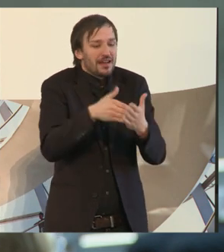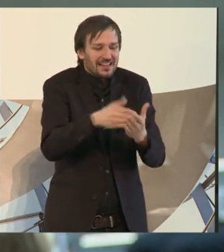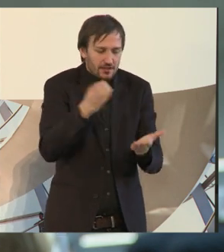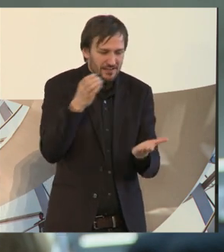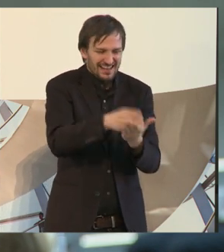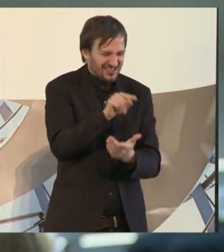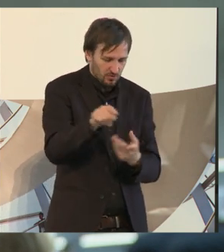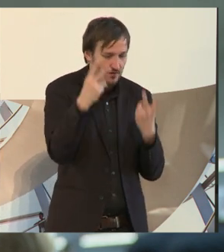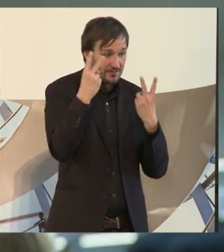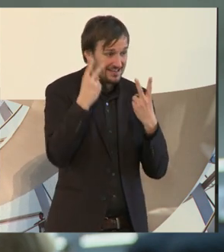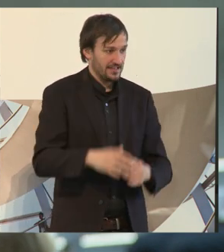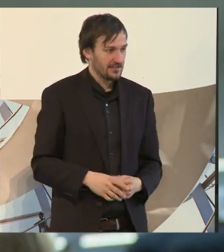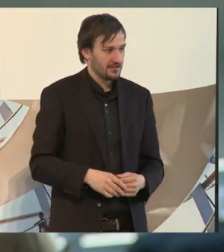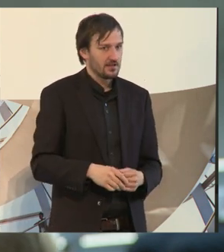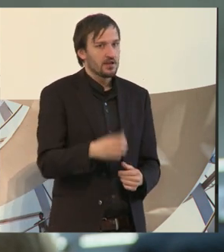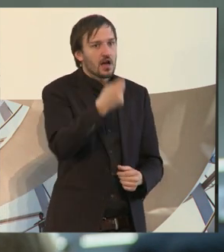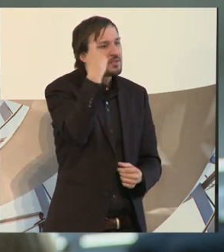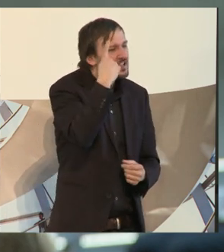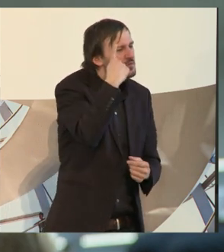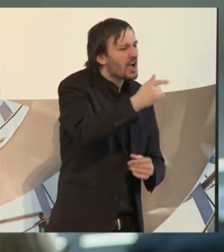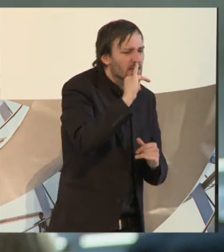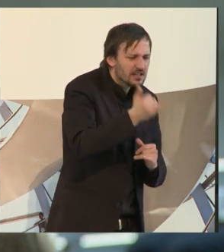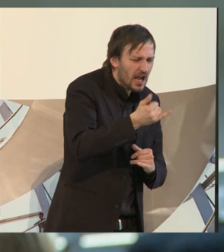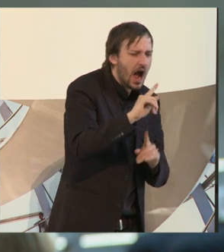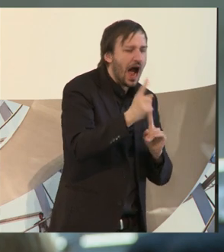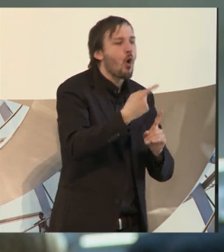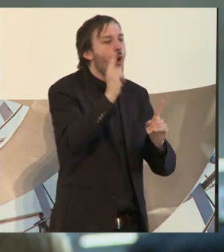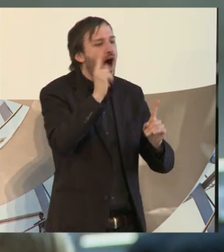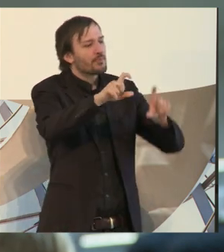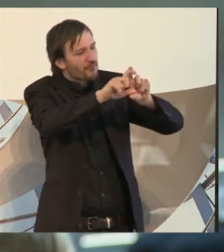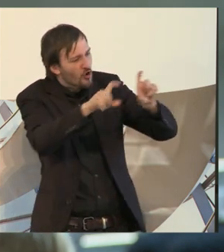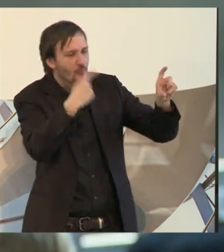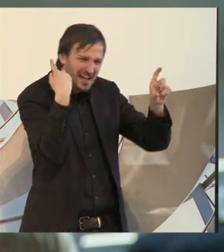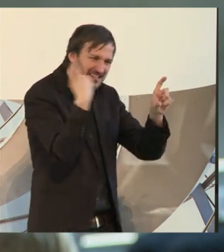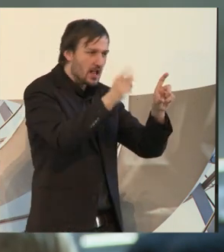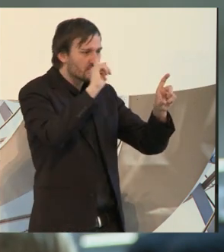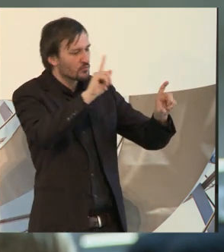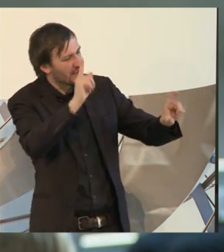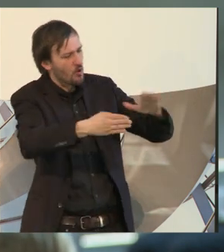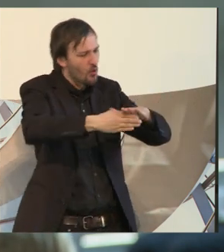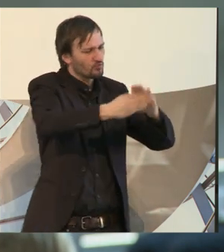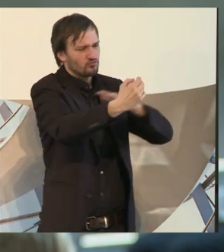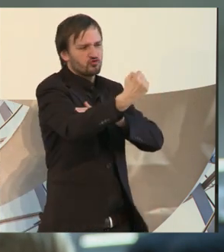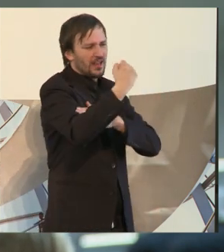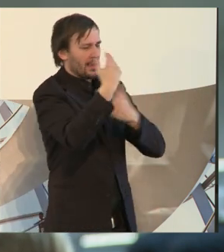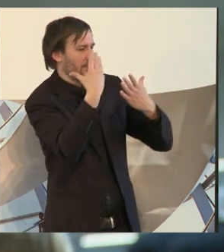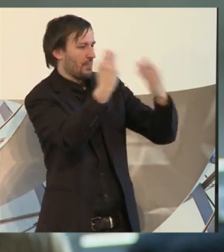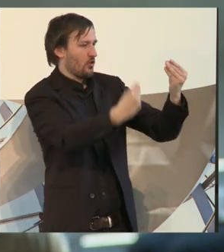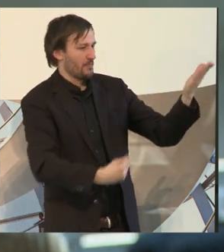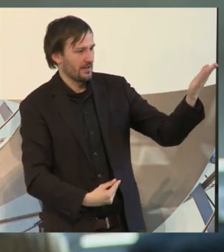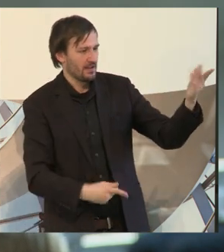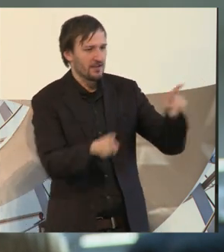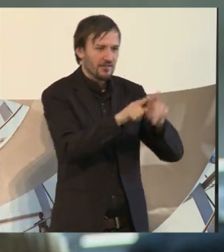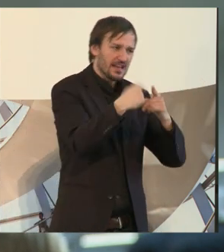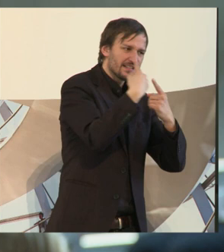Betriebsräte überhaupt gar keine Frage, aber auch die Unternehmen selber müssen an der Stelle ein Stück weit gestärkt werden. Und um die, sage ich mal,